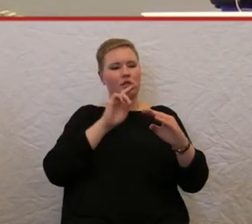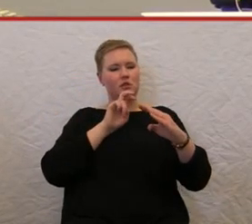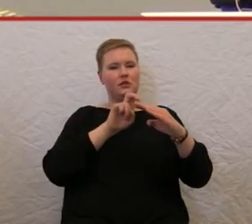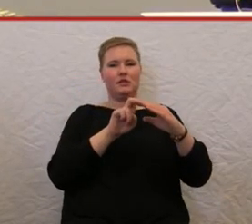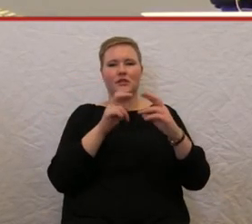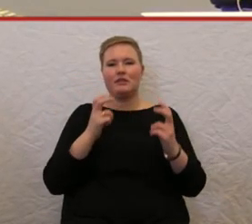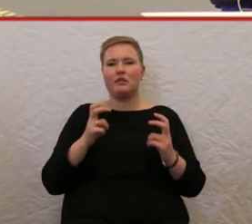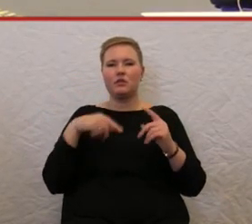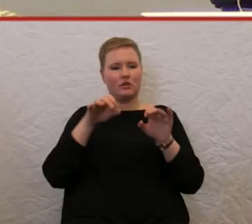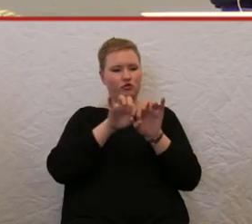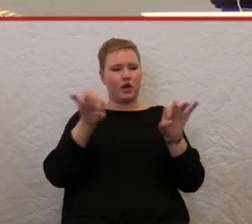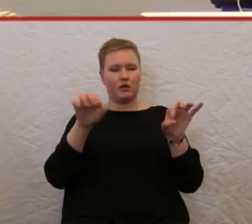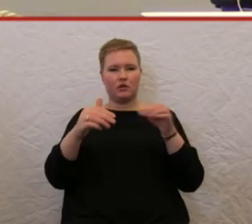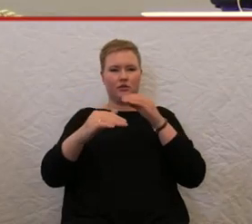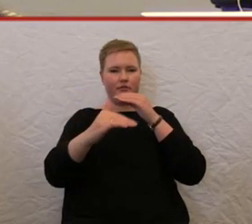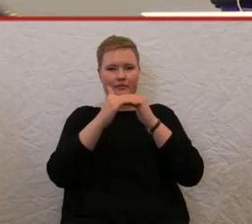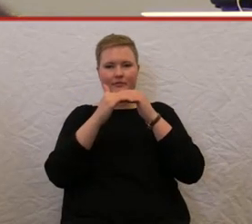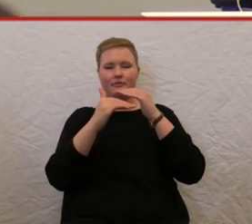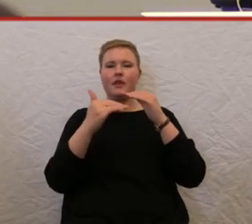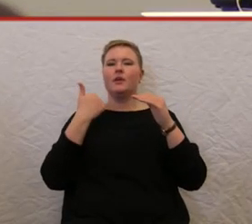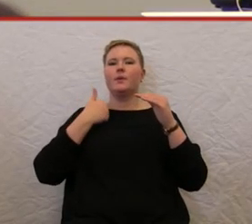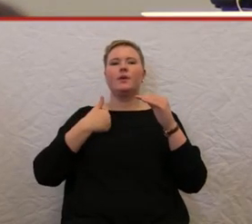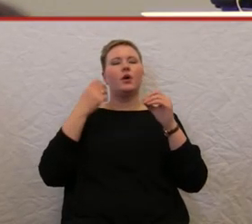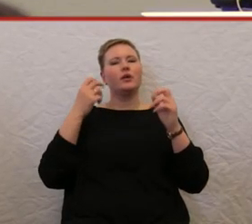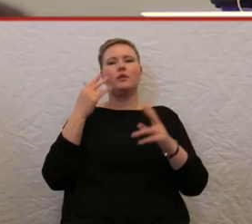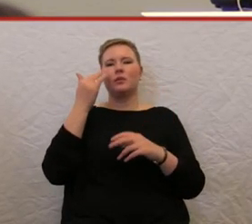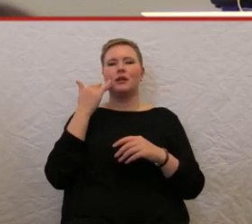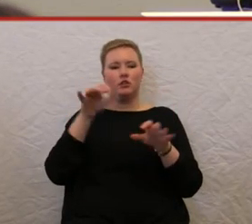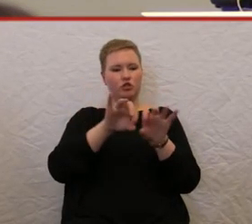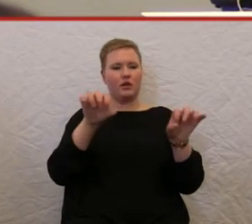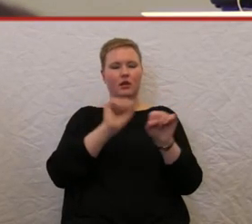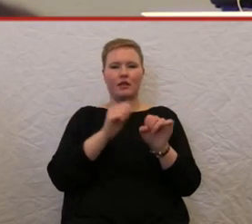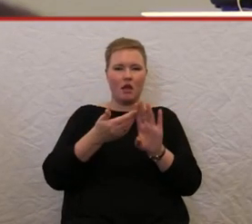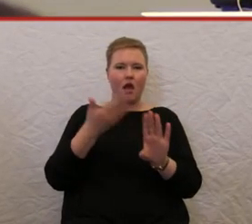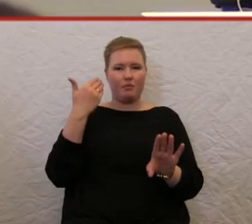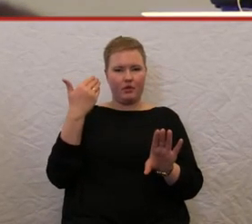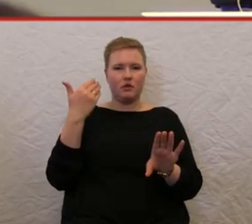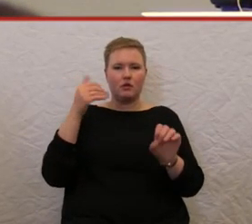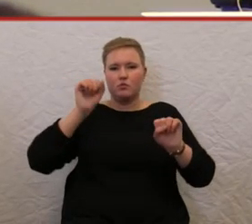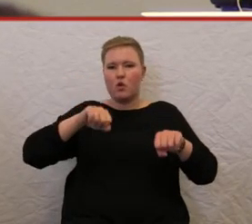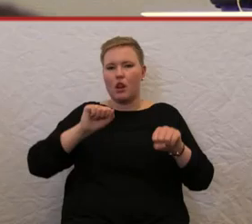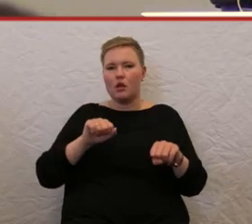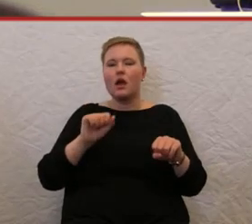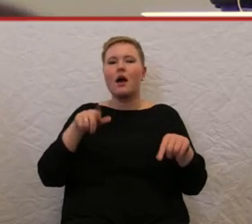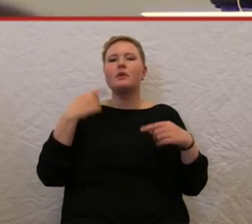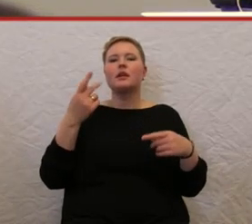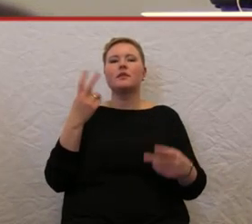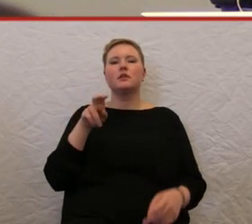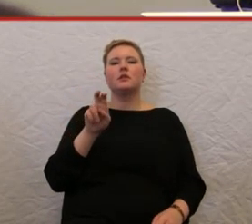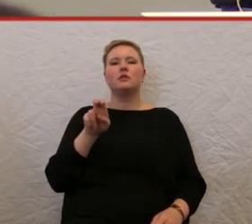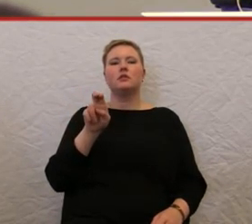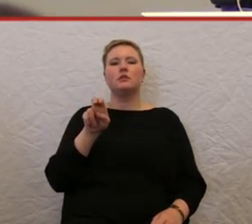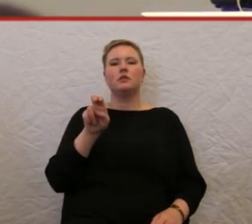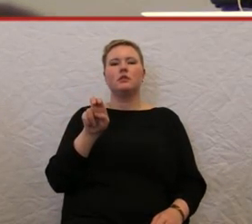und dann ist diese Stange störend. Deswegen haben sie sich überlegt, okay, man kann die Stange abbauen, und dann kippelt das Ding aber.